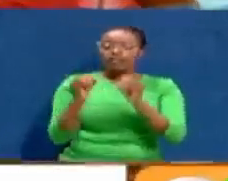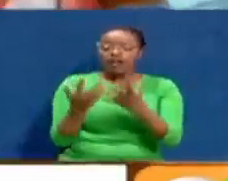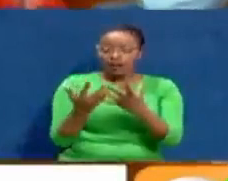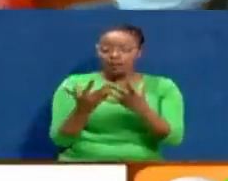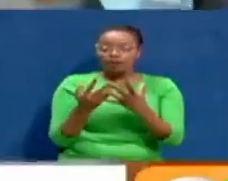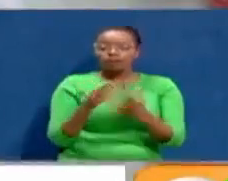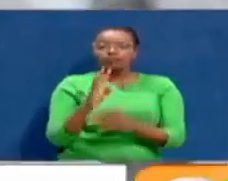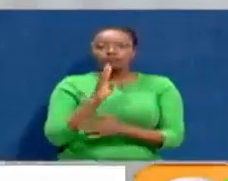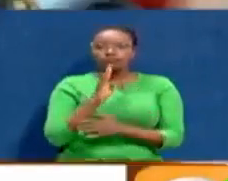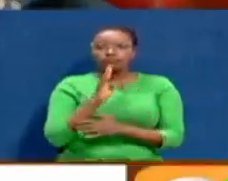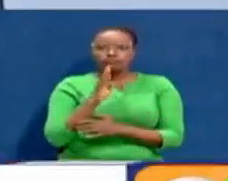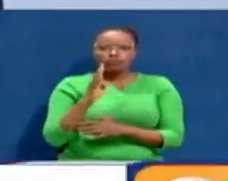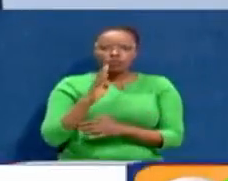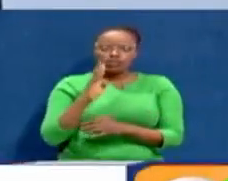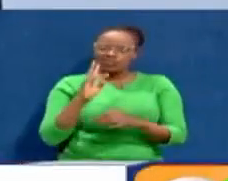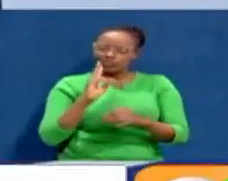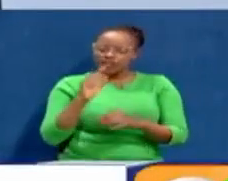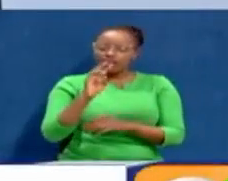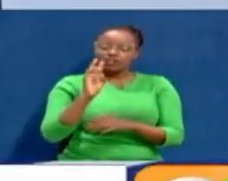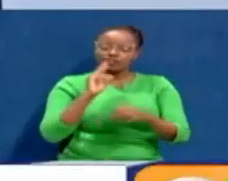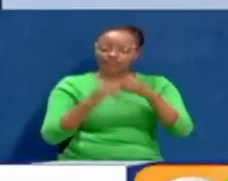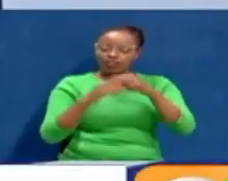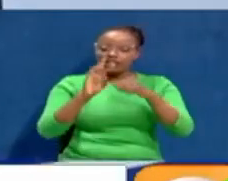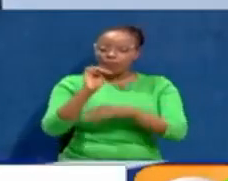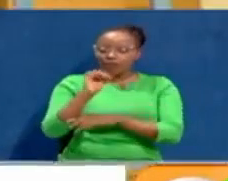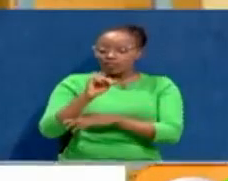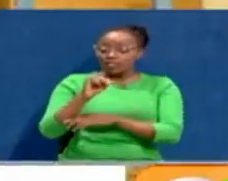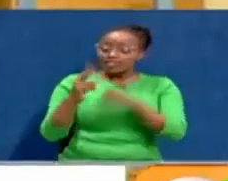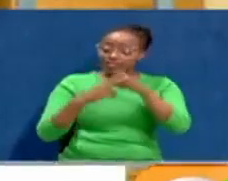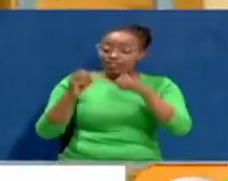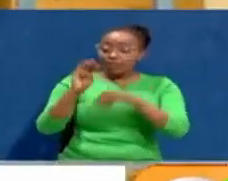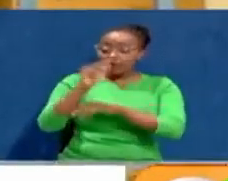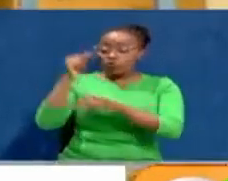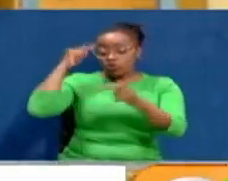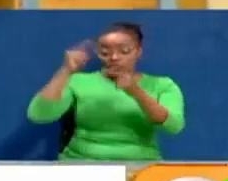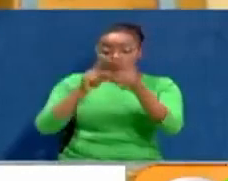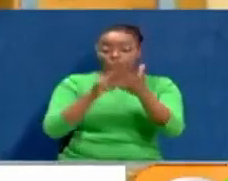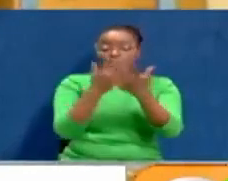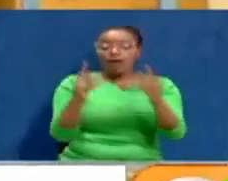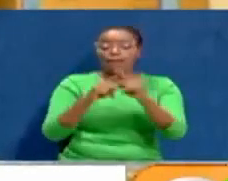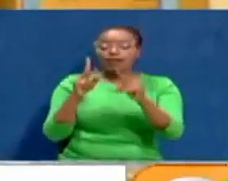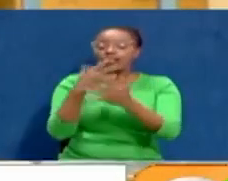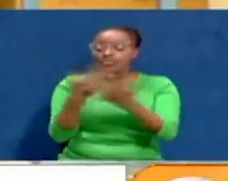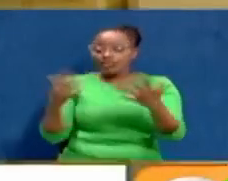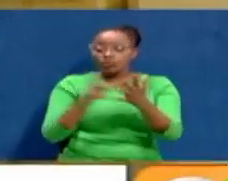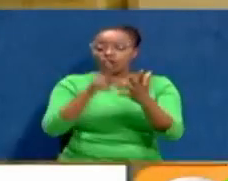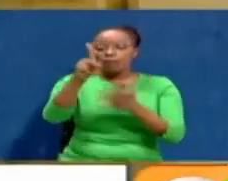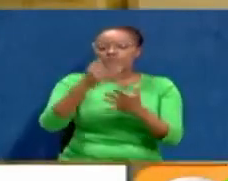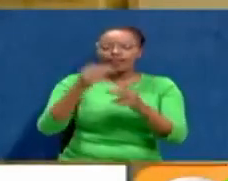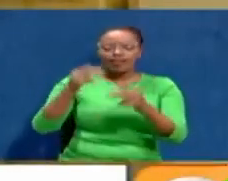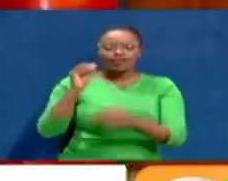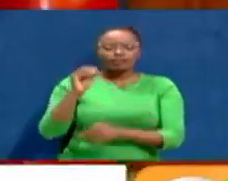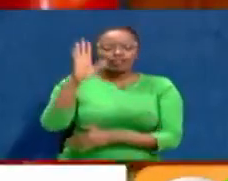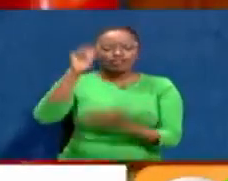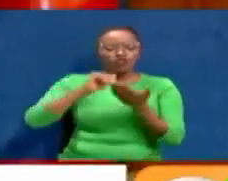1758 iliopangiwa katika ununuzi wa vifaa hivyo. Badala yake vifaa vilinunuliwa kwa beya